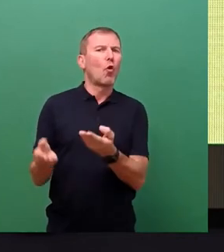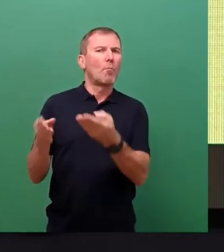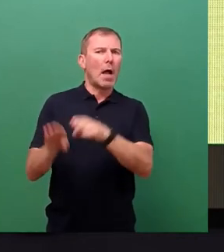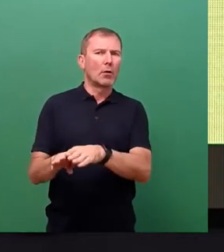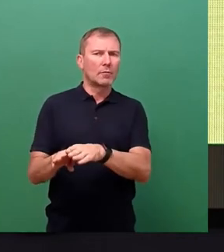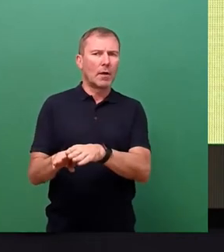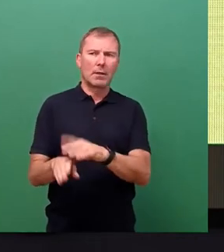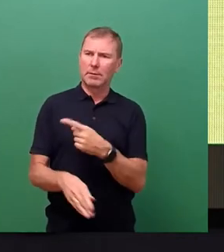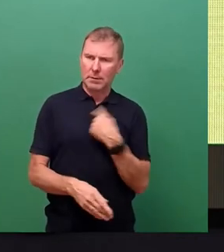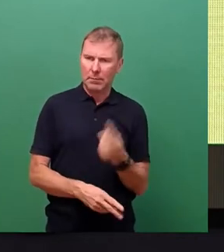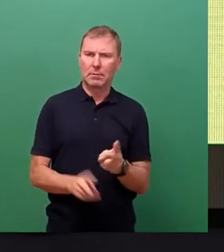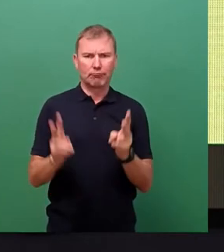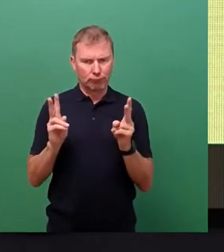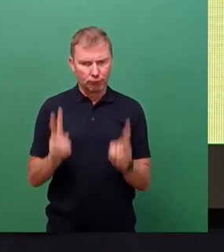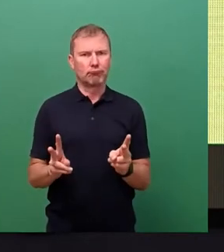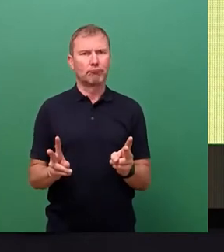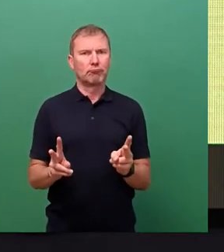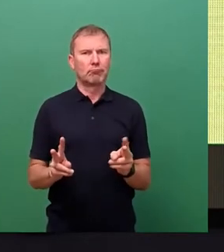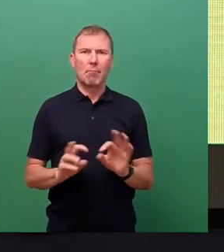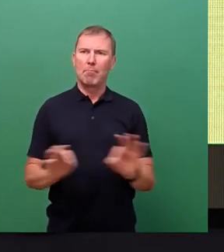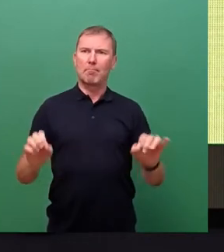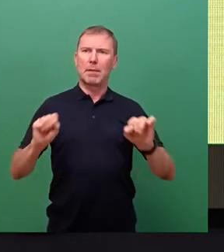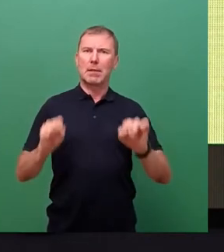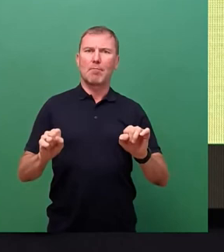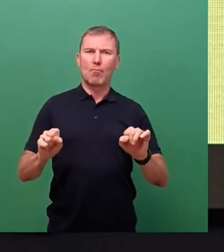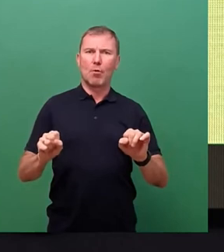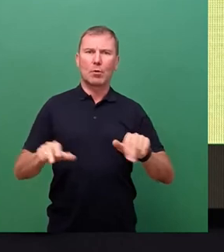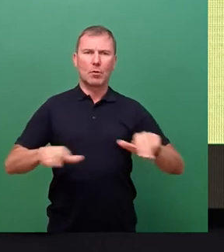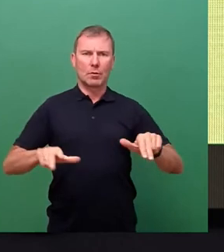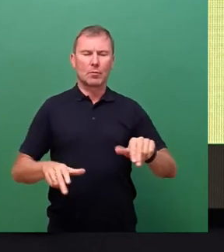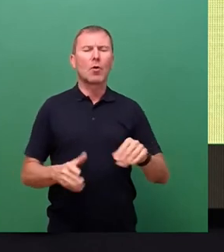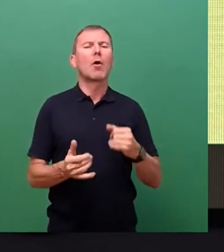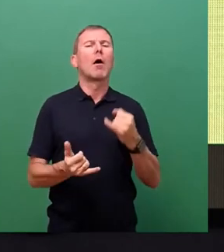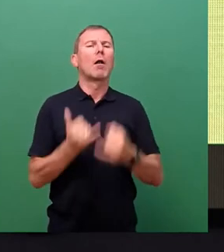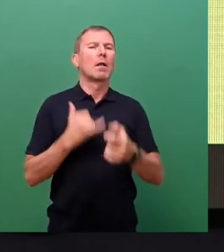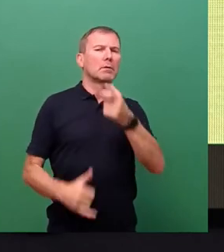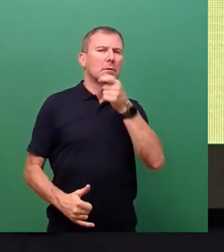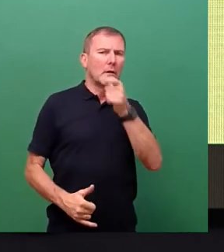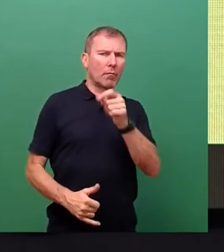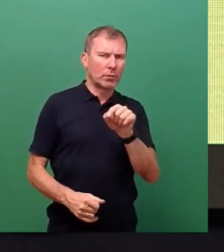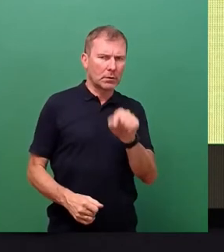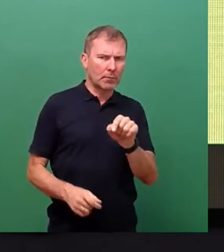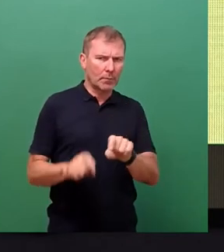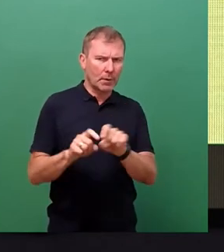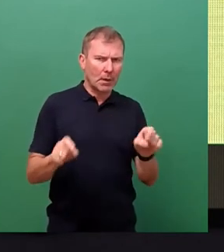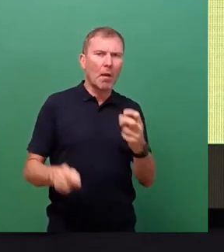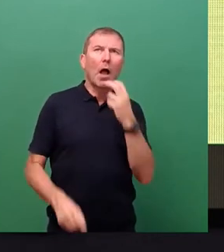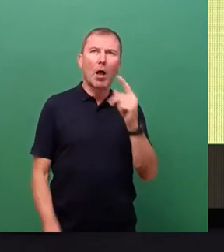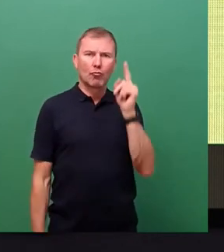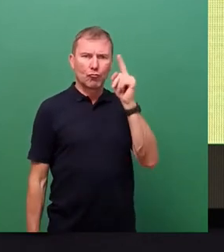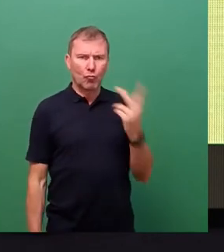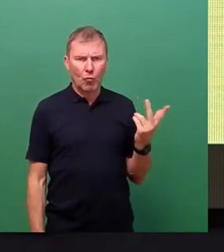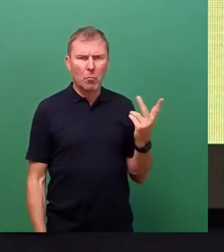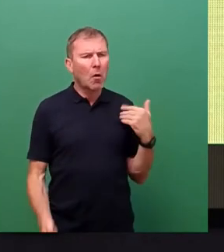bestmöglich vorgesorgt haben. Ich will noch ein Wort verlieren, was den Strom angeht, was bisher nicht